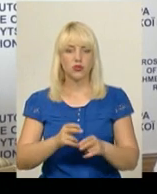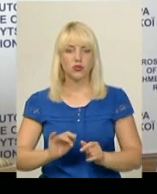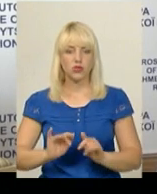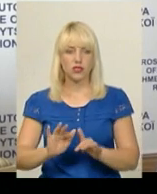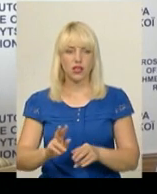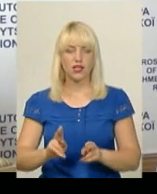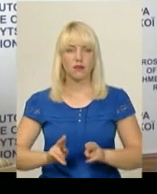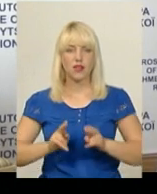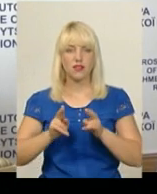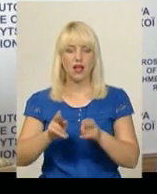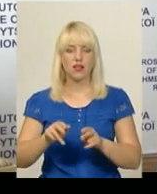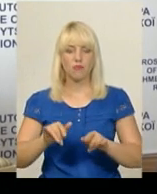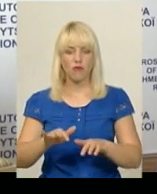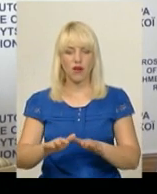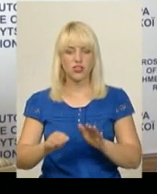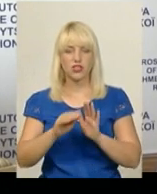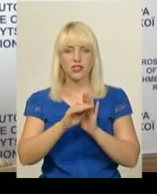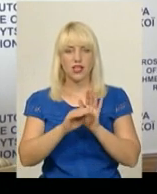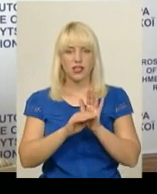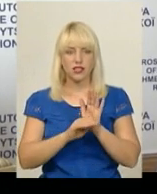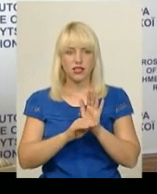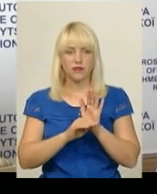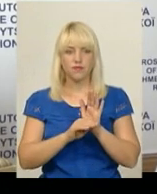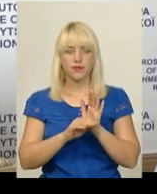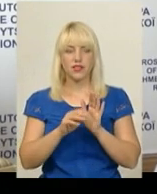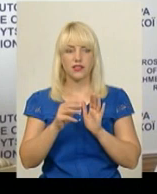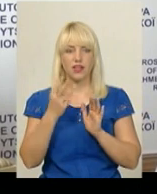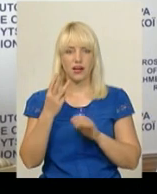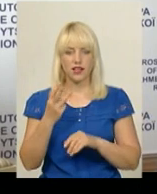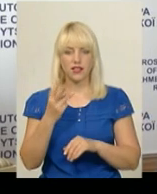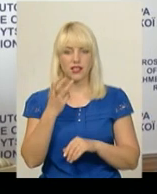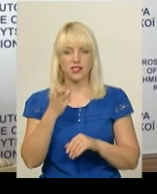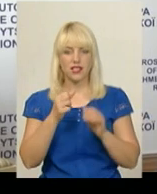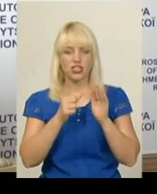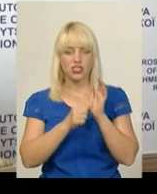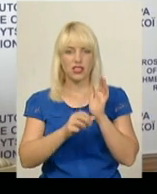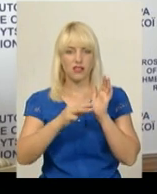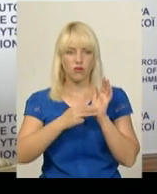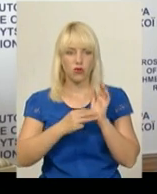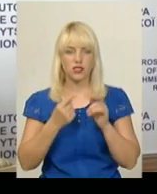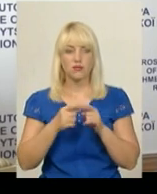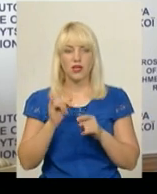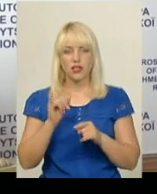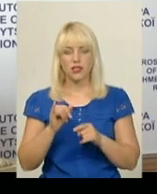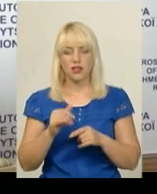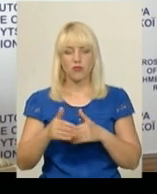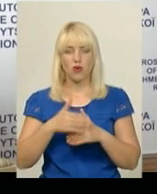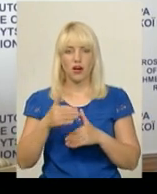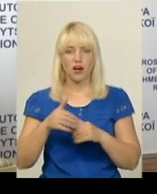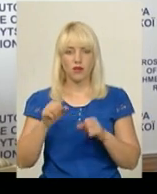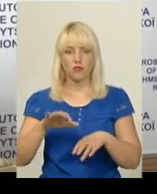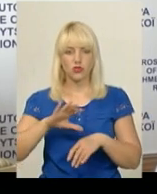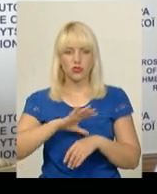Кримінальне провадження відкрито за частиною 3 статті 368 КК України. Міра покарання за вказаний